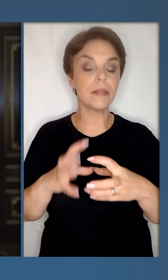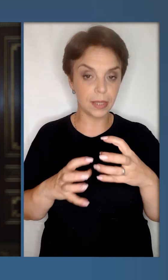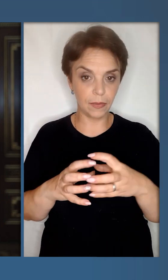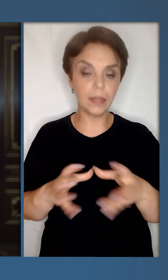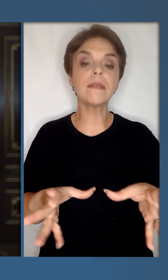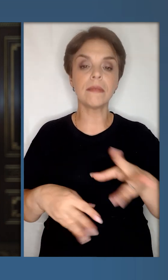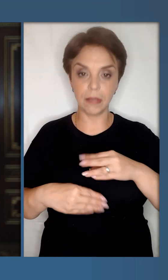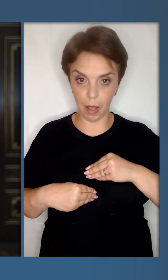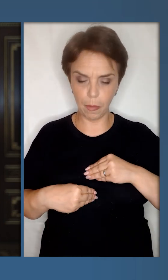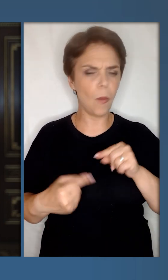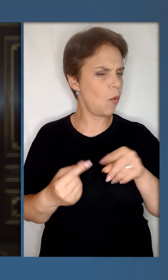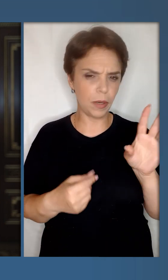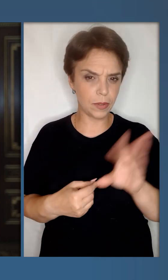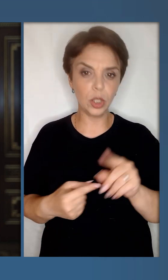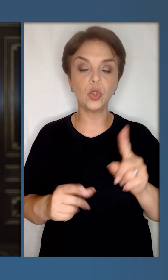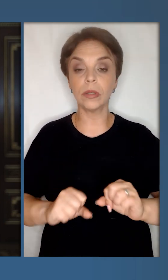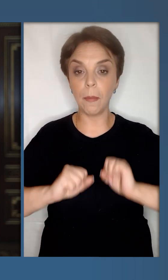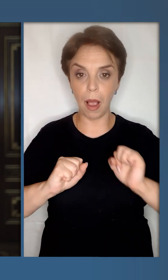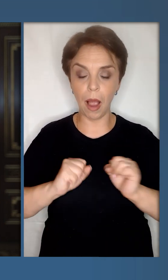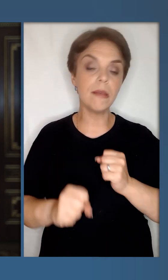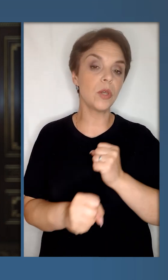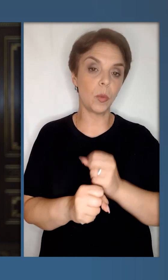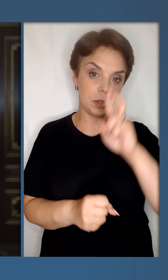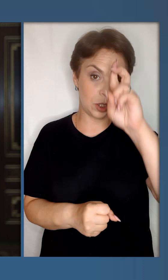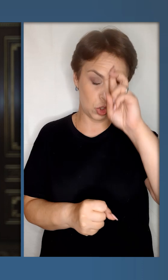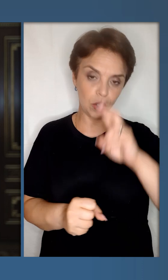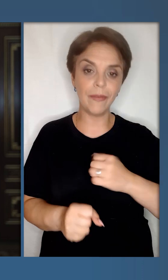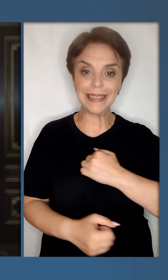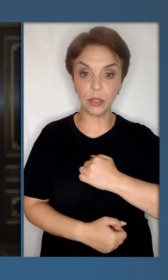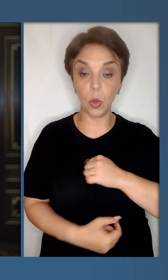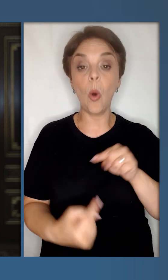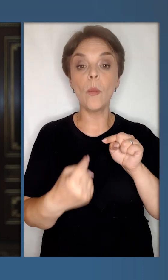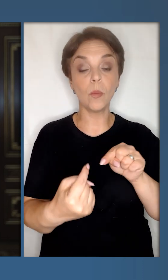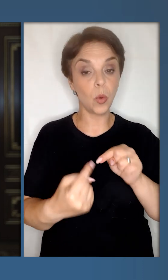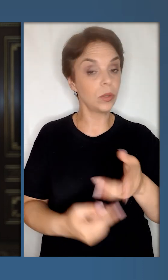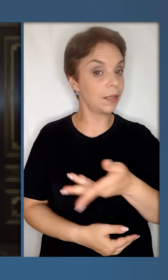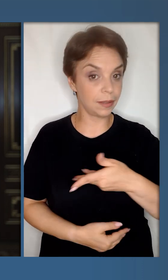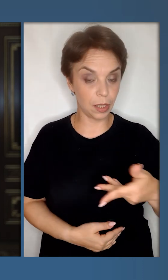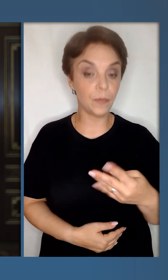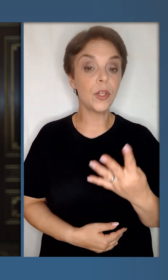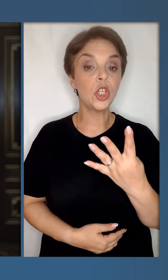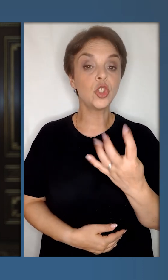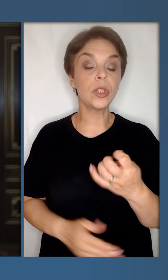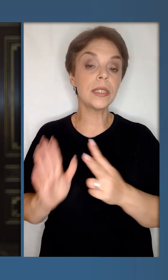Світ з нами, попри все, що намагається робити держава зло проти нас.